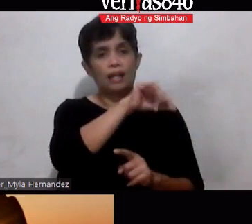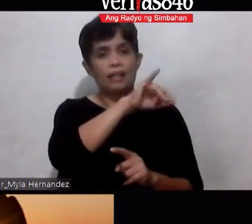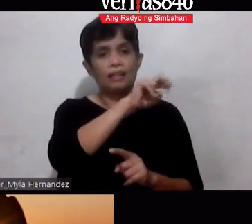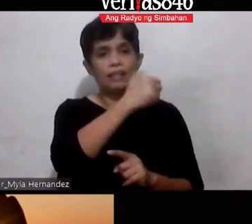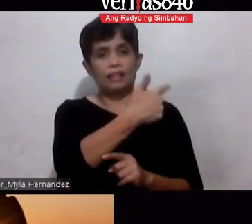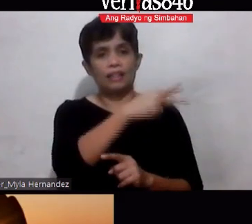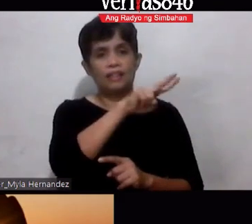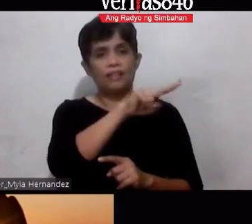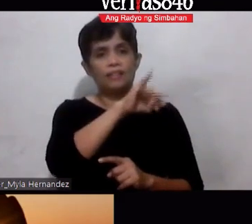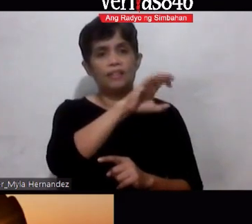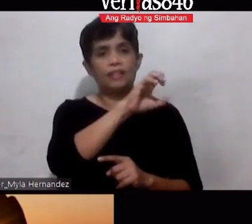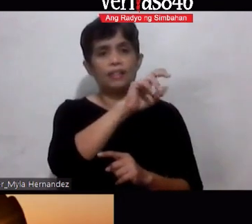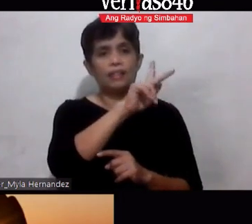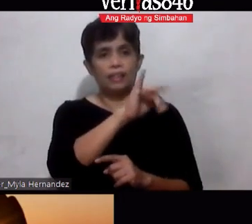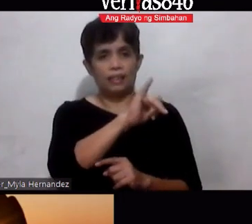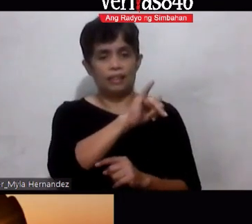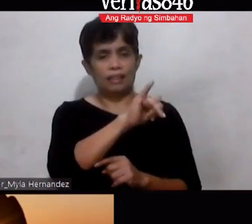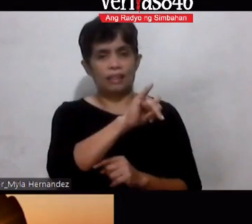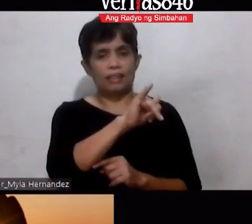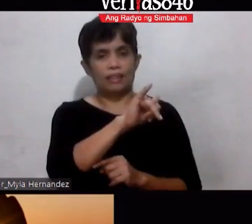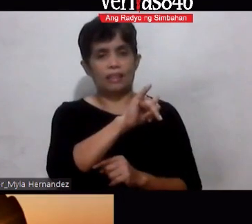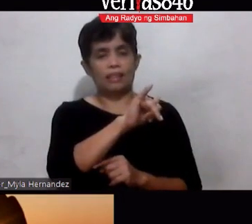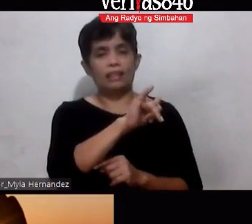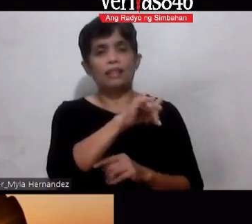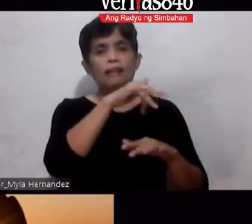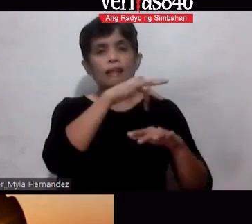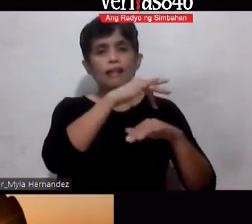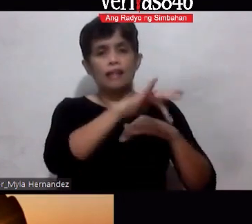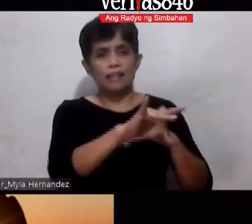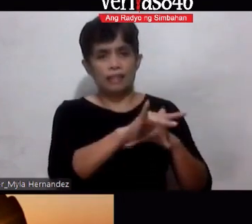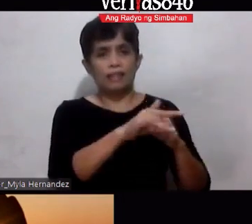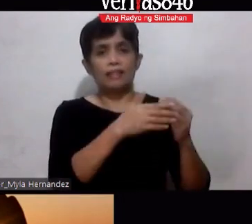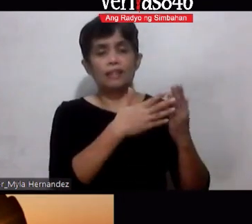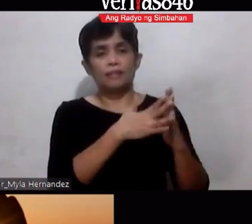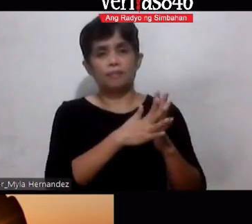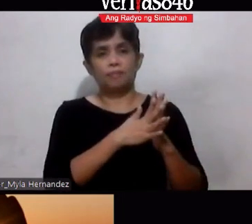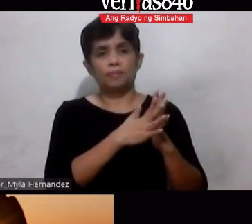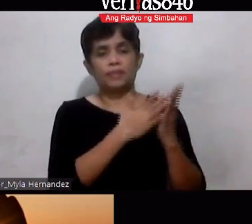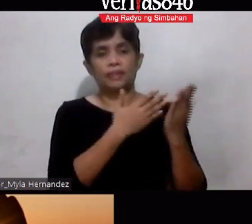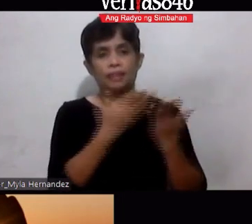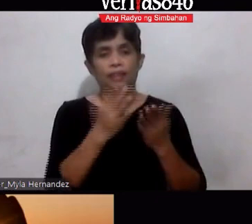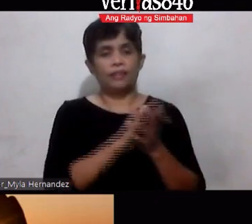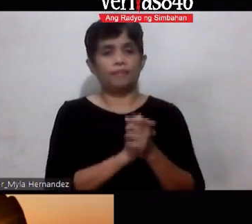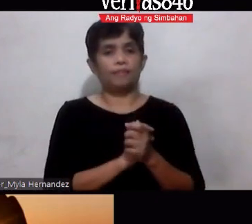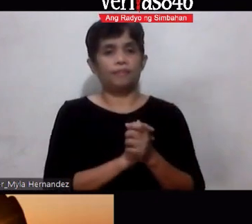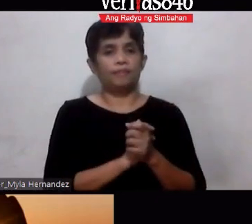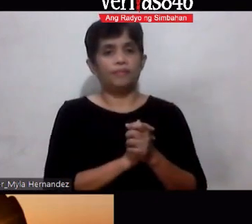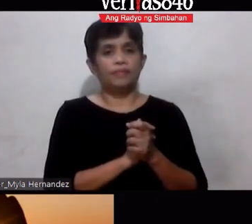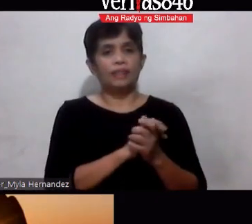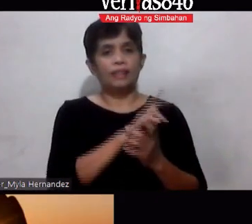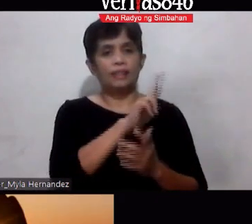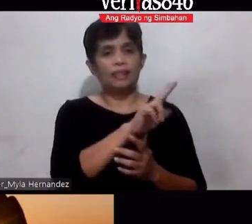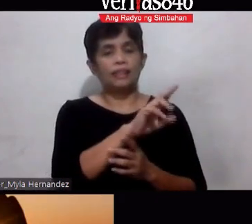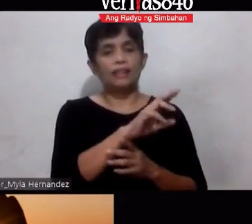aga niya nagpadala 3.57 AM Okay Sabi ng mga Matatanda Ang di